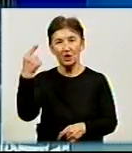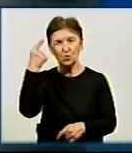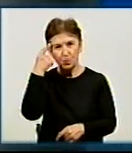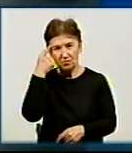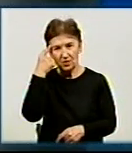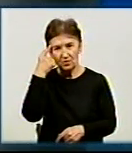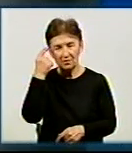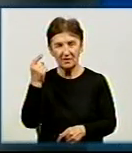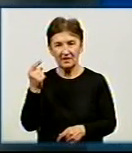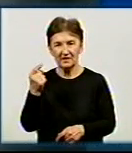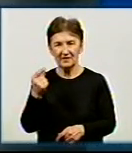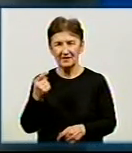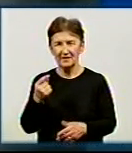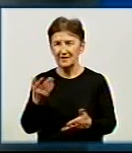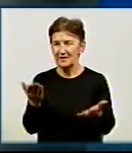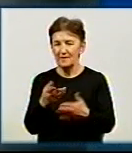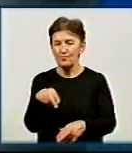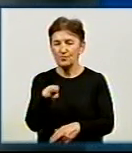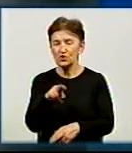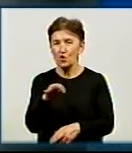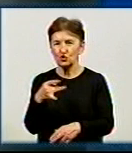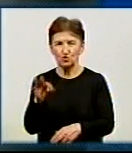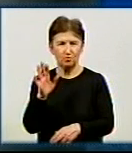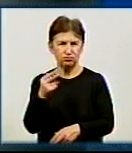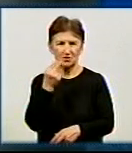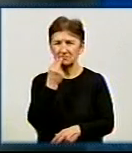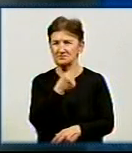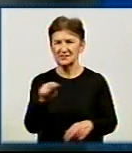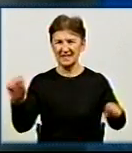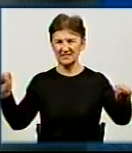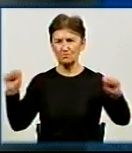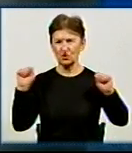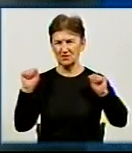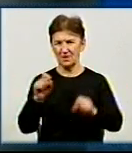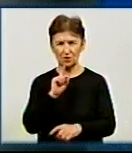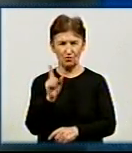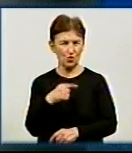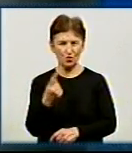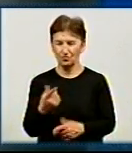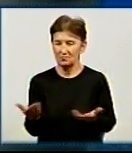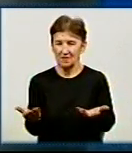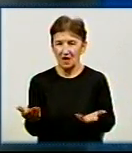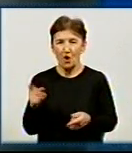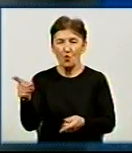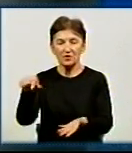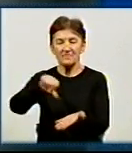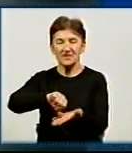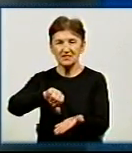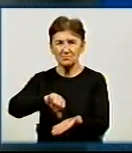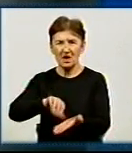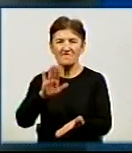навряд чи Олег Дорошук буде визнаний найкращим спортсменом року. Тому що він виступав у